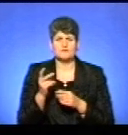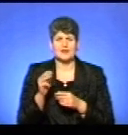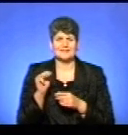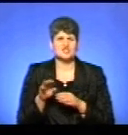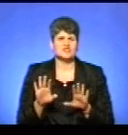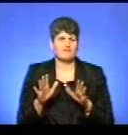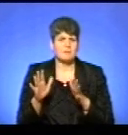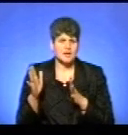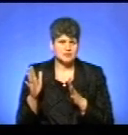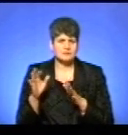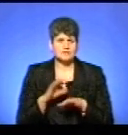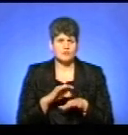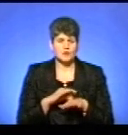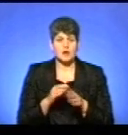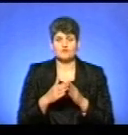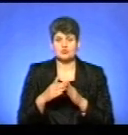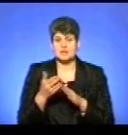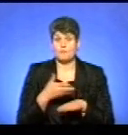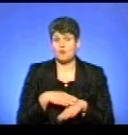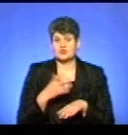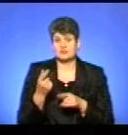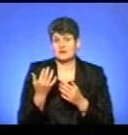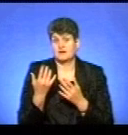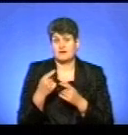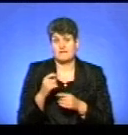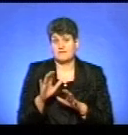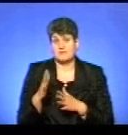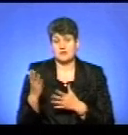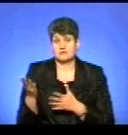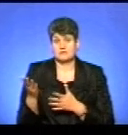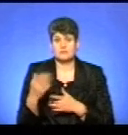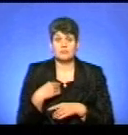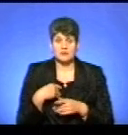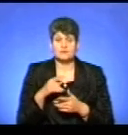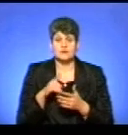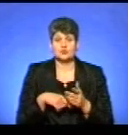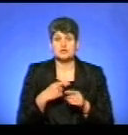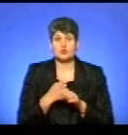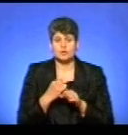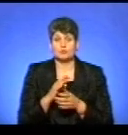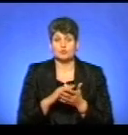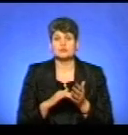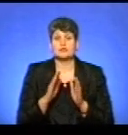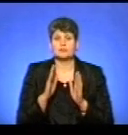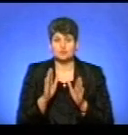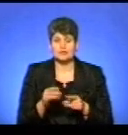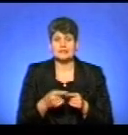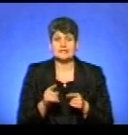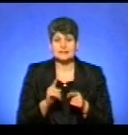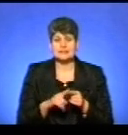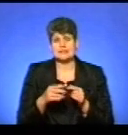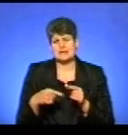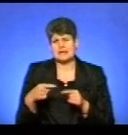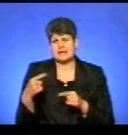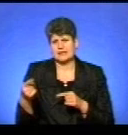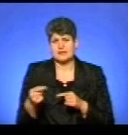випадків захворювань, вискаємо, сусідній Польщі буквально одиниці, декілька випадків. Ми сподіваємося, що та робота буде продовжена, і це, звичайно, за кілька